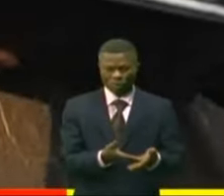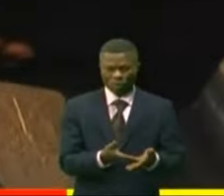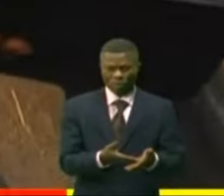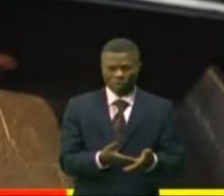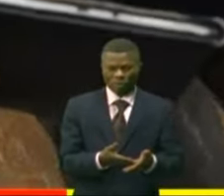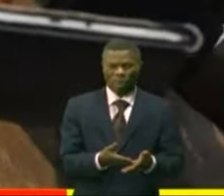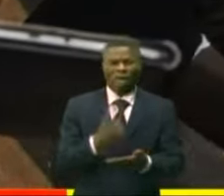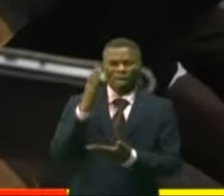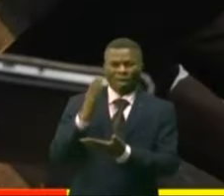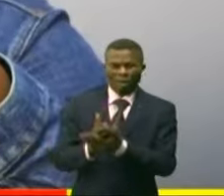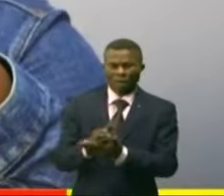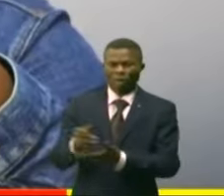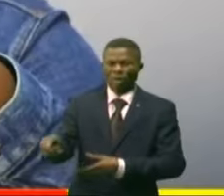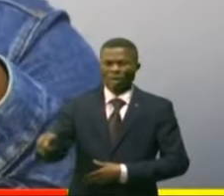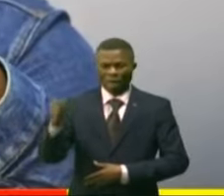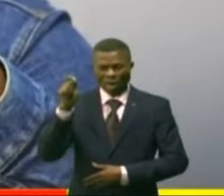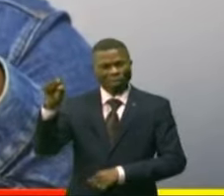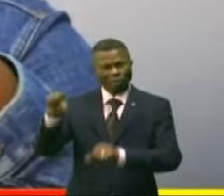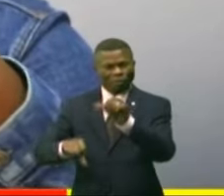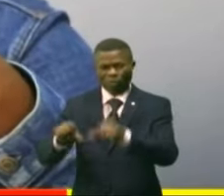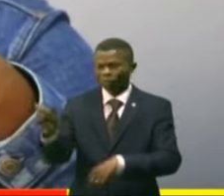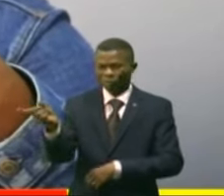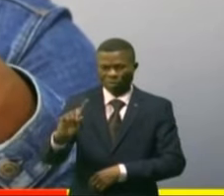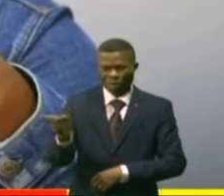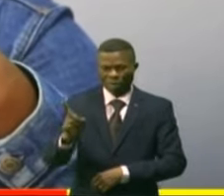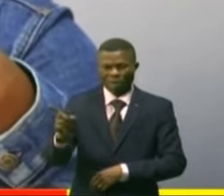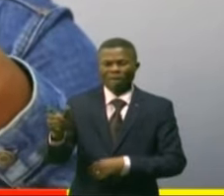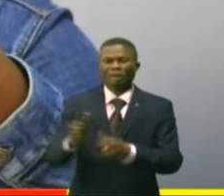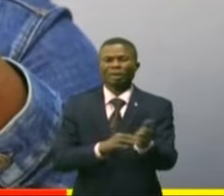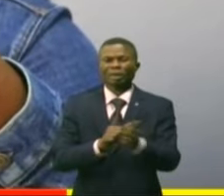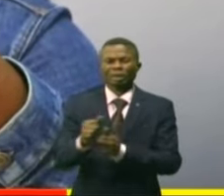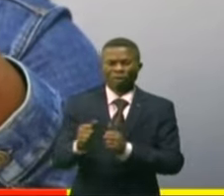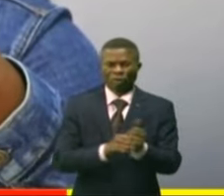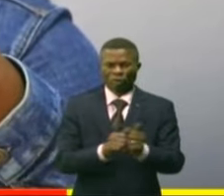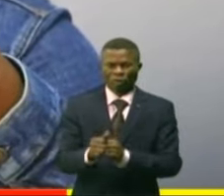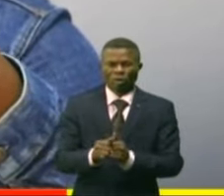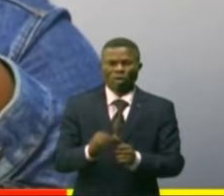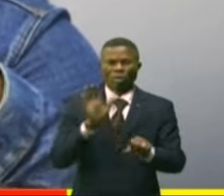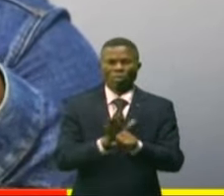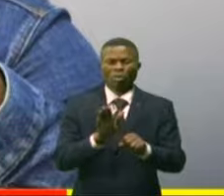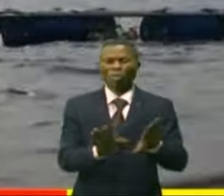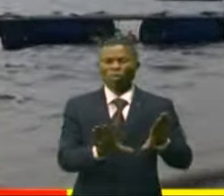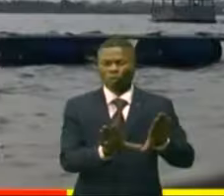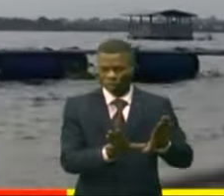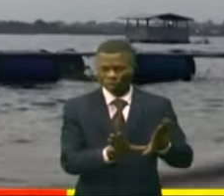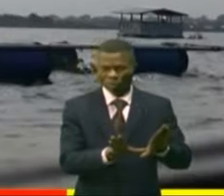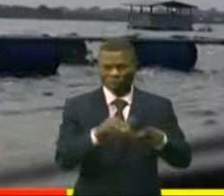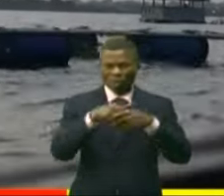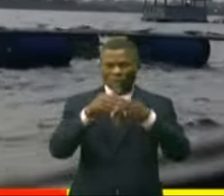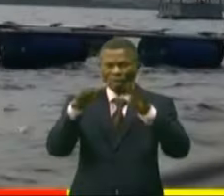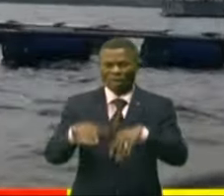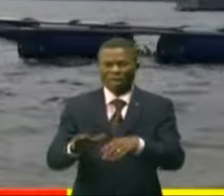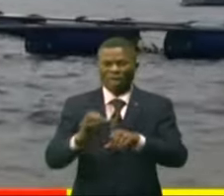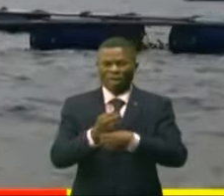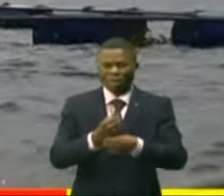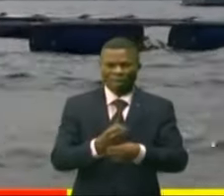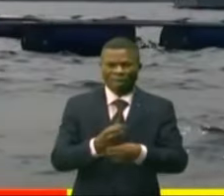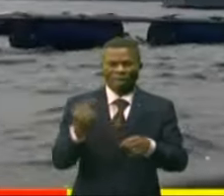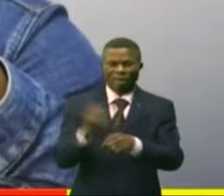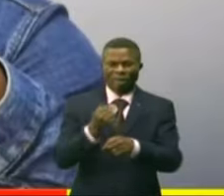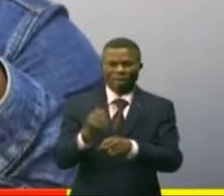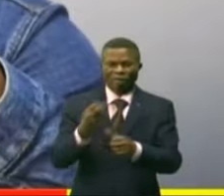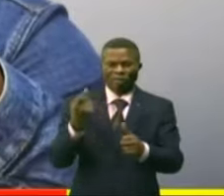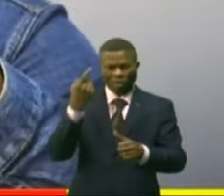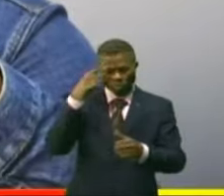découragé la pêche non réglementée qui est à la base de la disparition de plusieurs espèces. La création d'appoints pour les